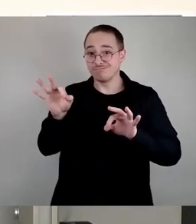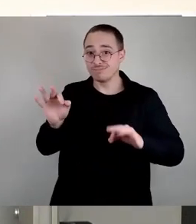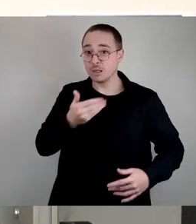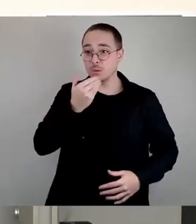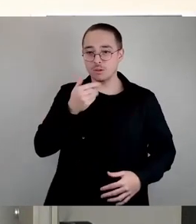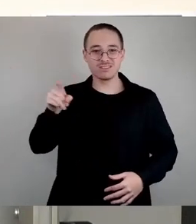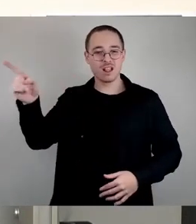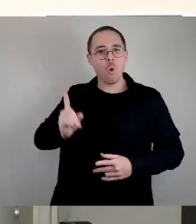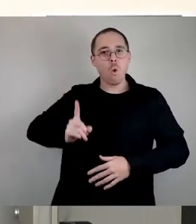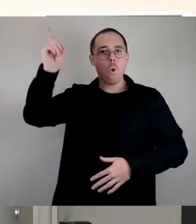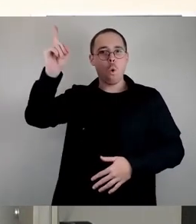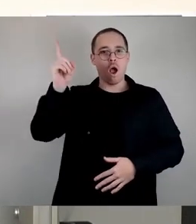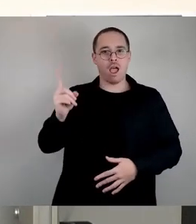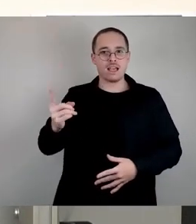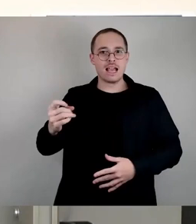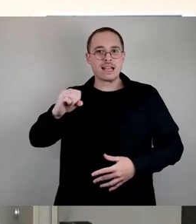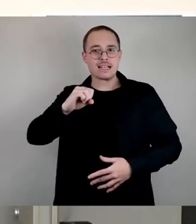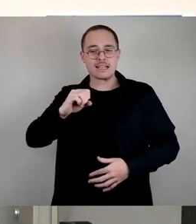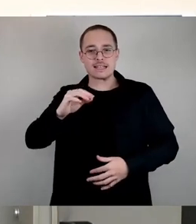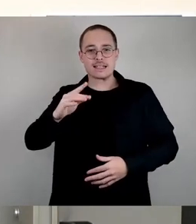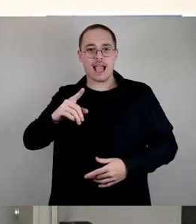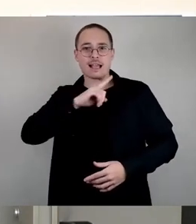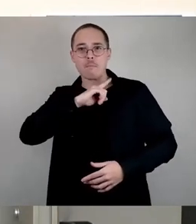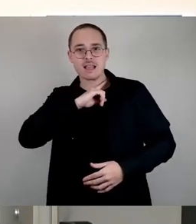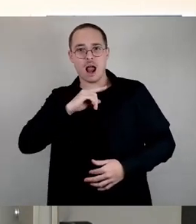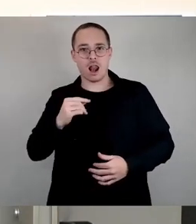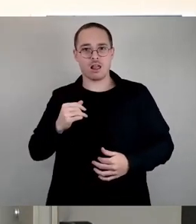Kriminalität durch Flüchtlinge. Das gibt es einfach nicht.